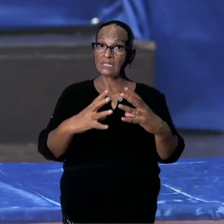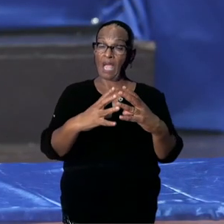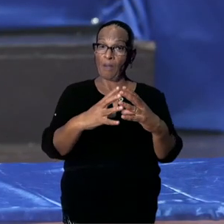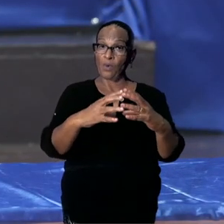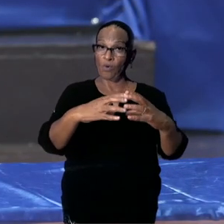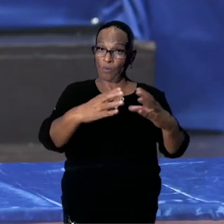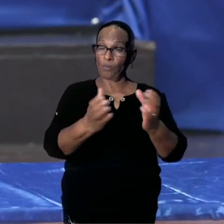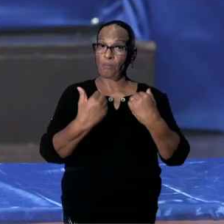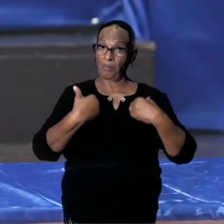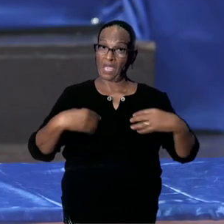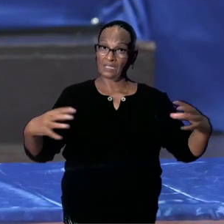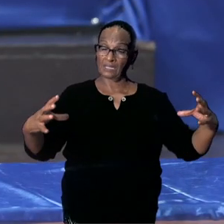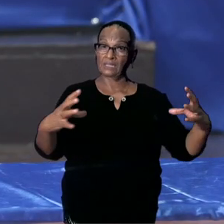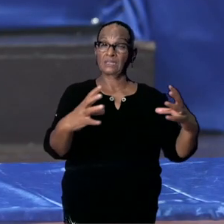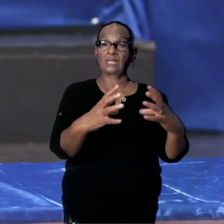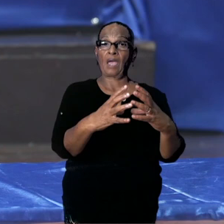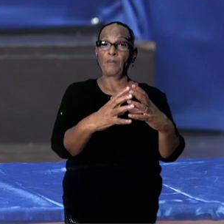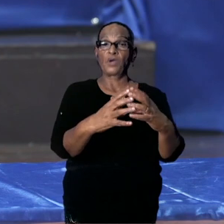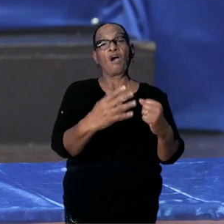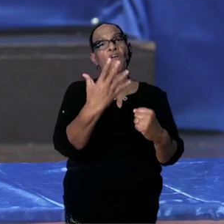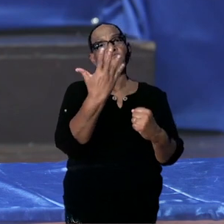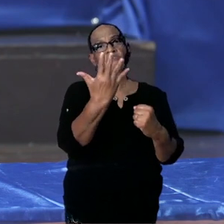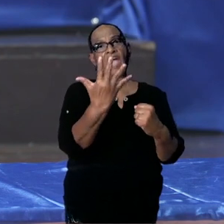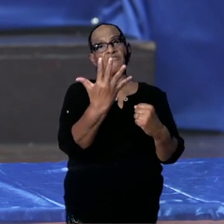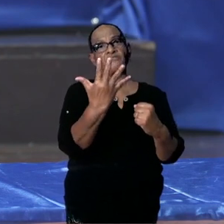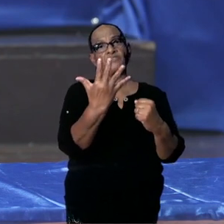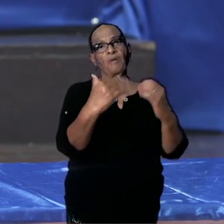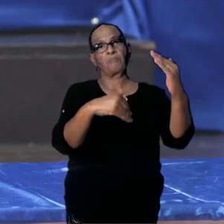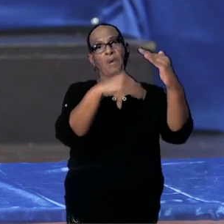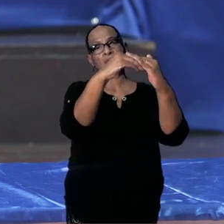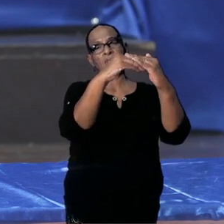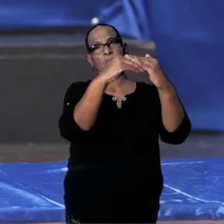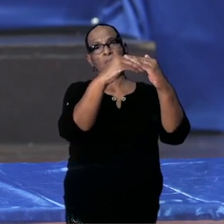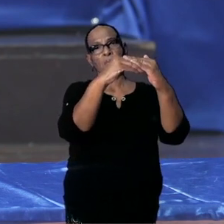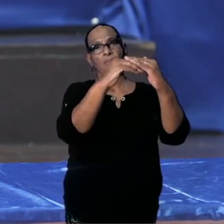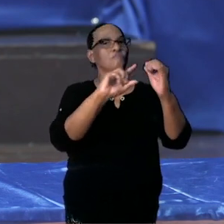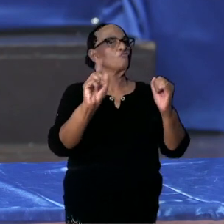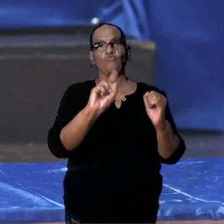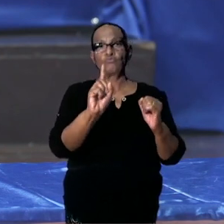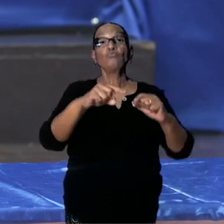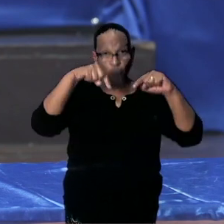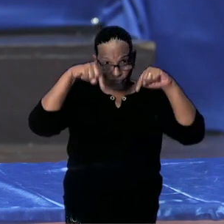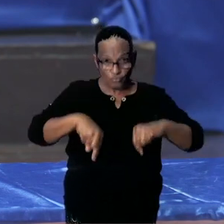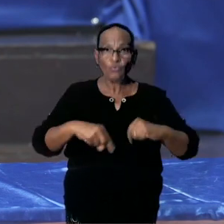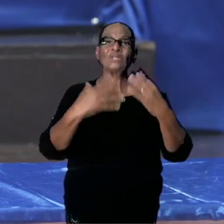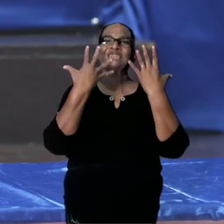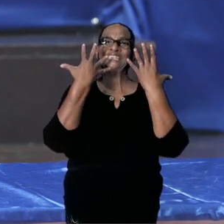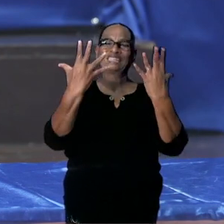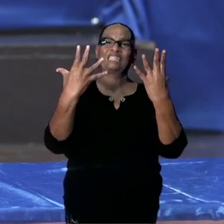5 personen, wordt nu vastgesteld op 10 personen.